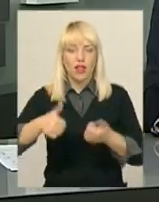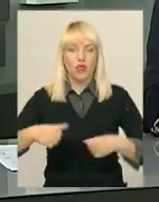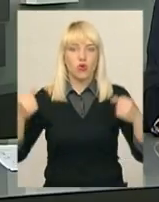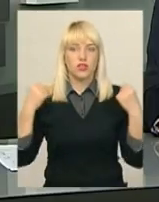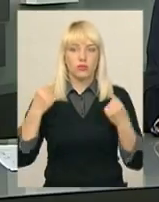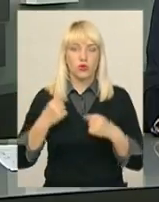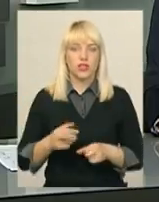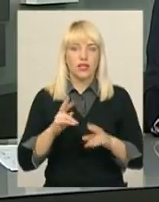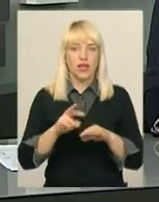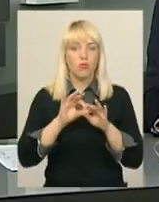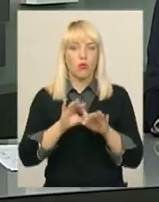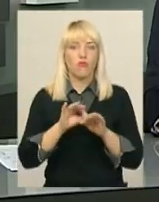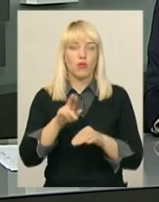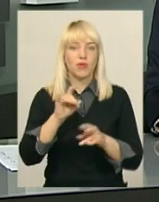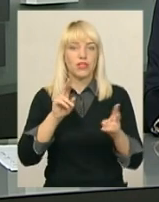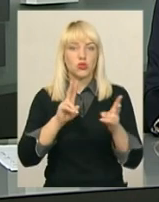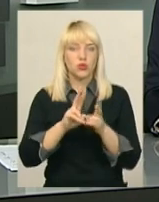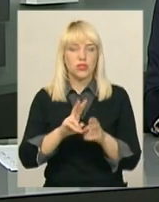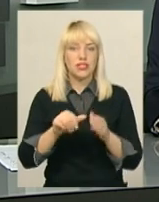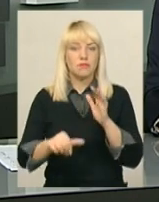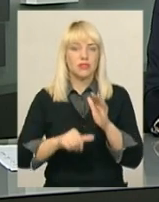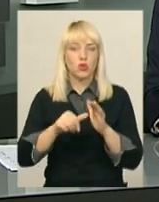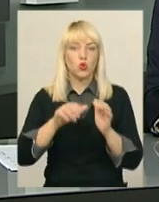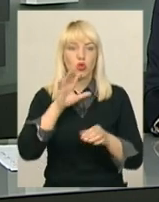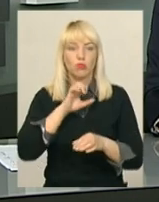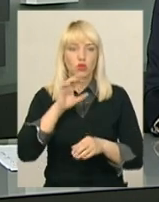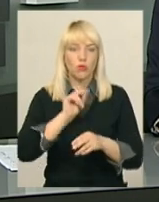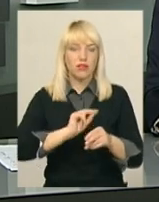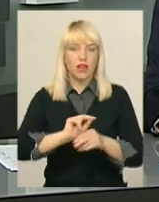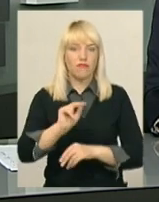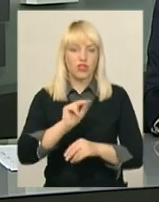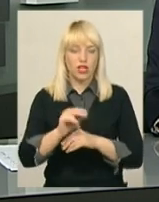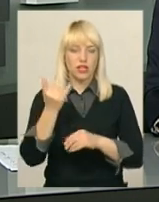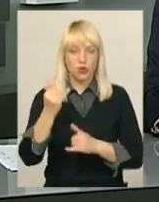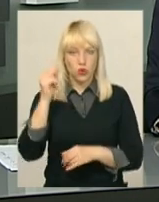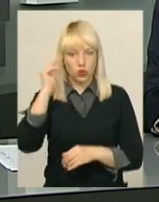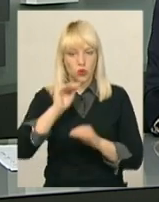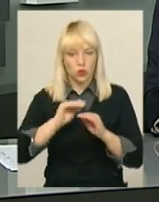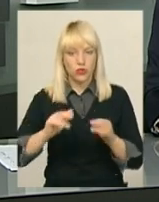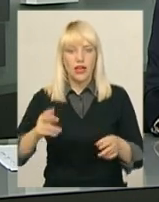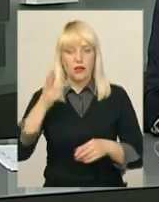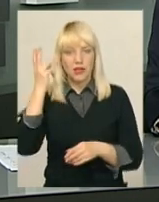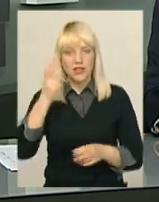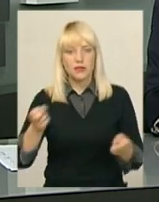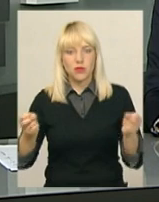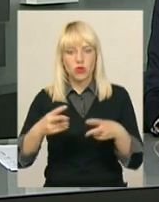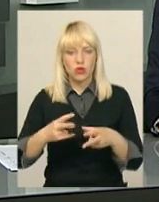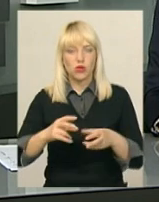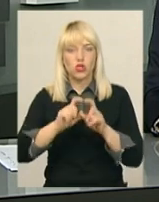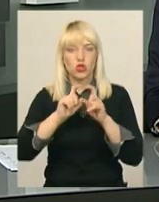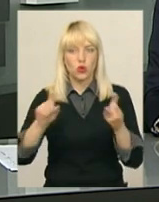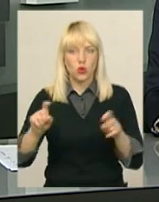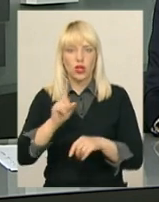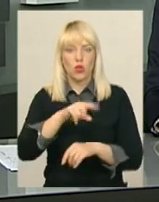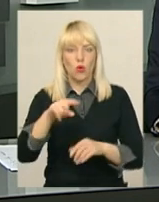Як поводитися при зустрічі з безпритульними собаками навчали сьогодні учнів Хмельницької спеціалізованої середньої загальноосвітньої